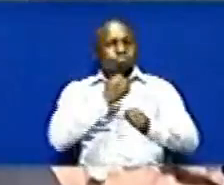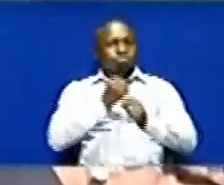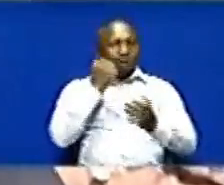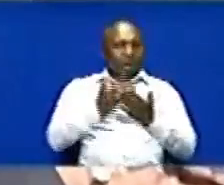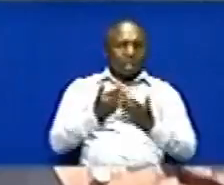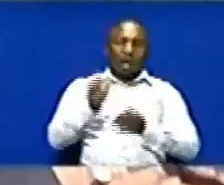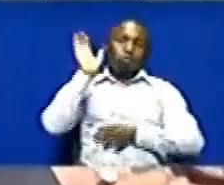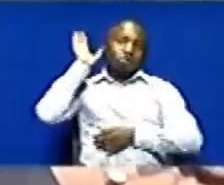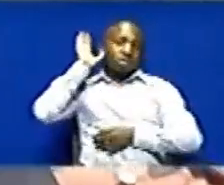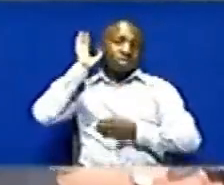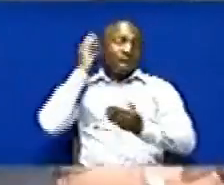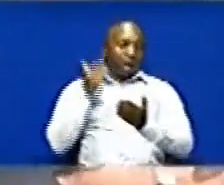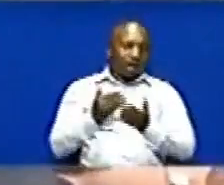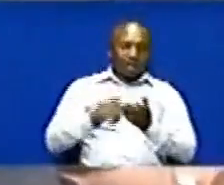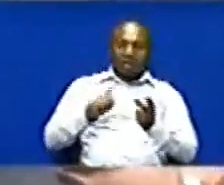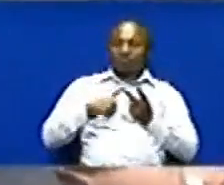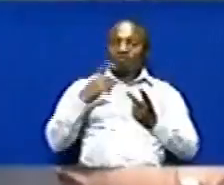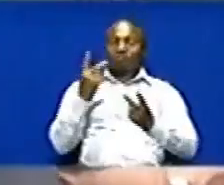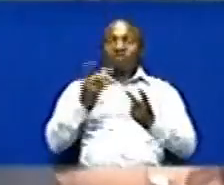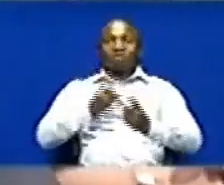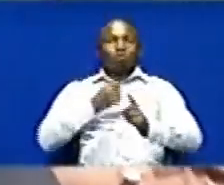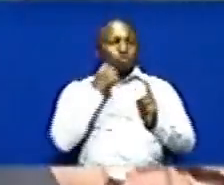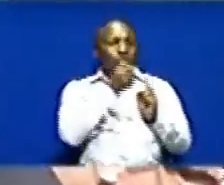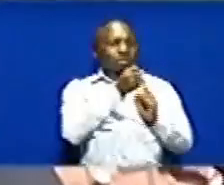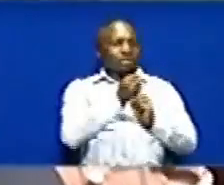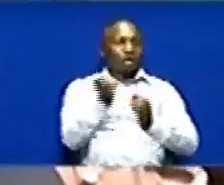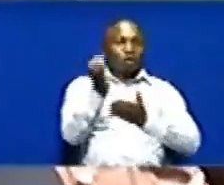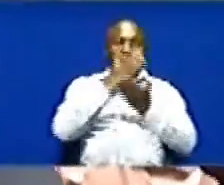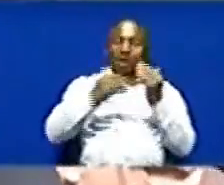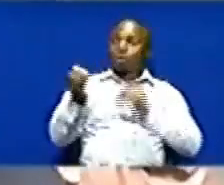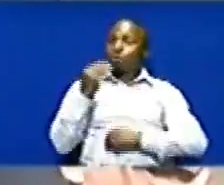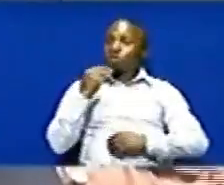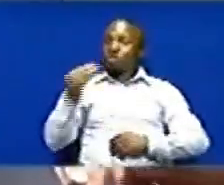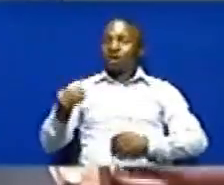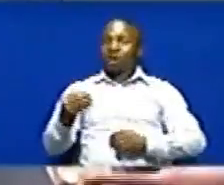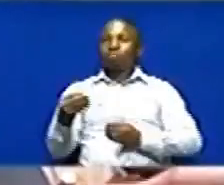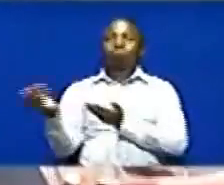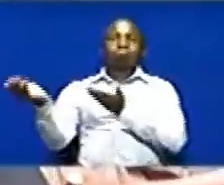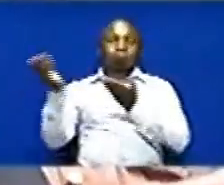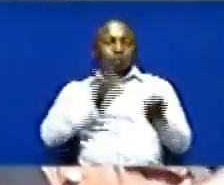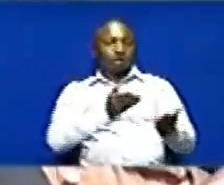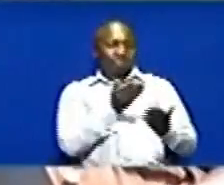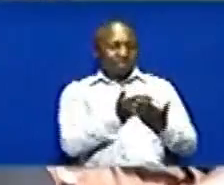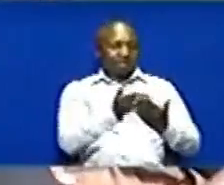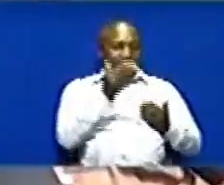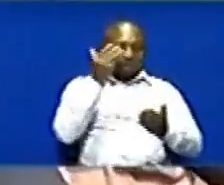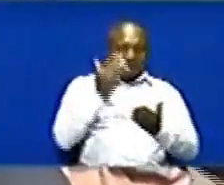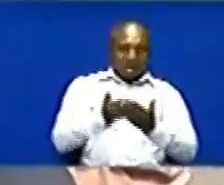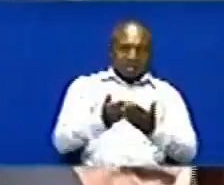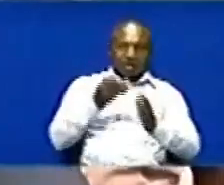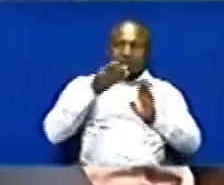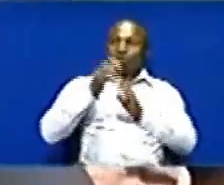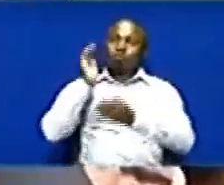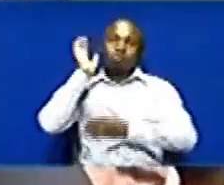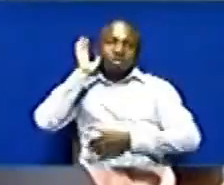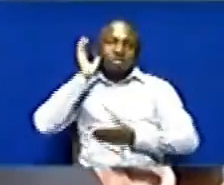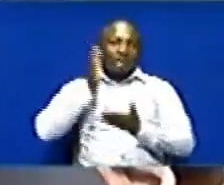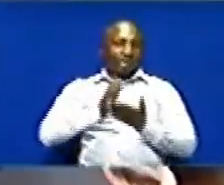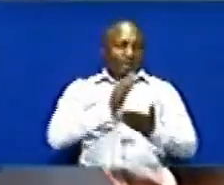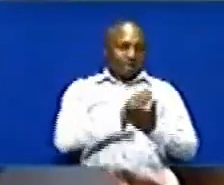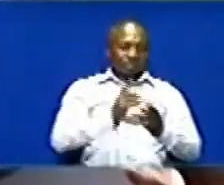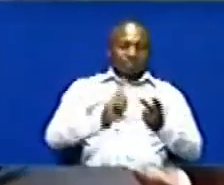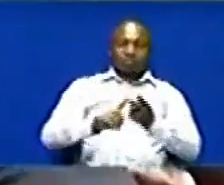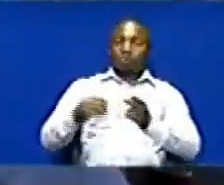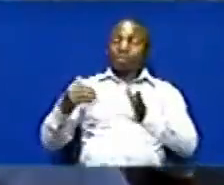haraka Na kwa sistiwa kando wa mashitaka Kwaweza kuweta mashidi kwa haraka Ili kesi zueza kuziskiliza Na